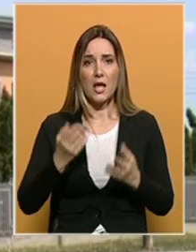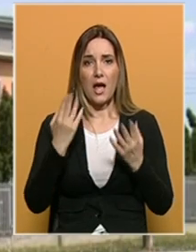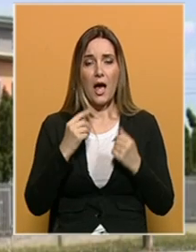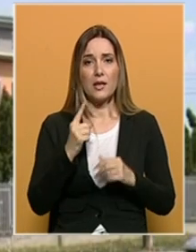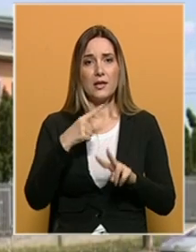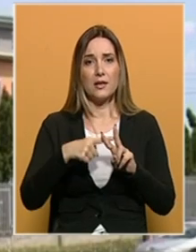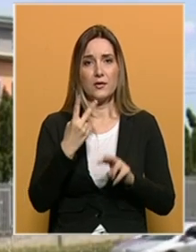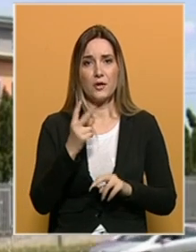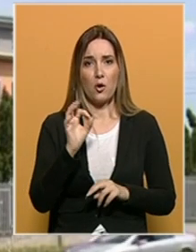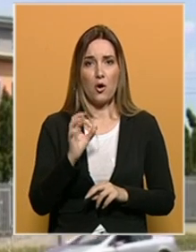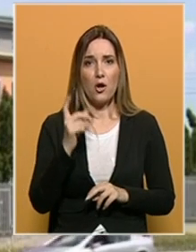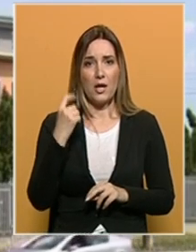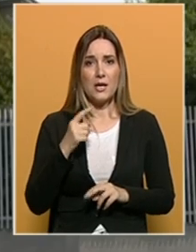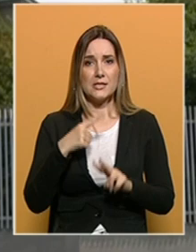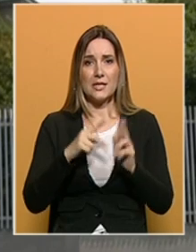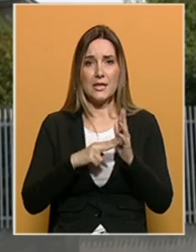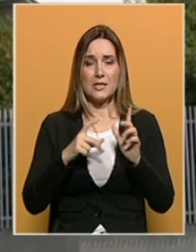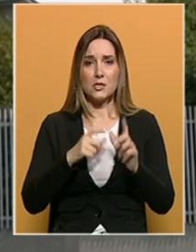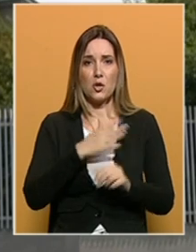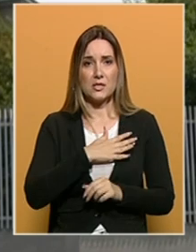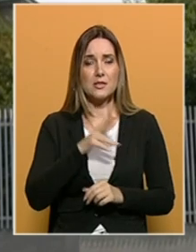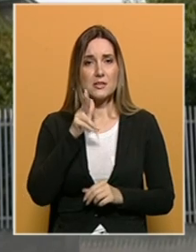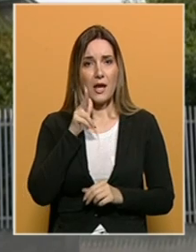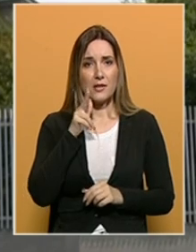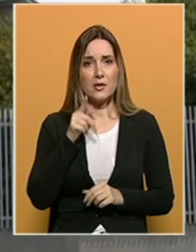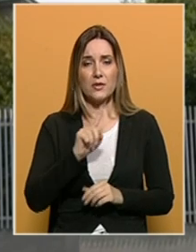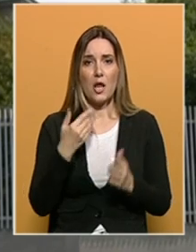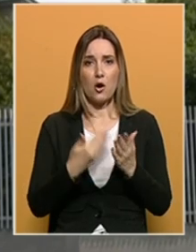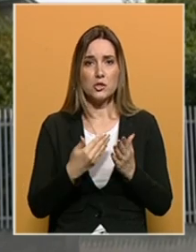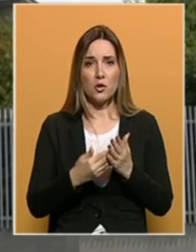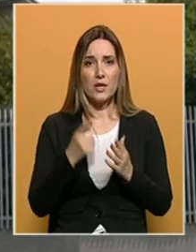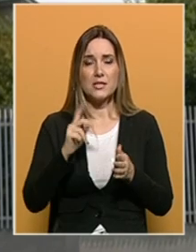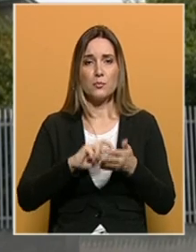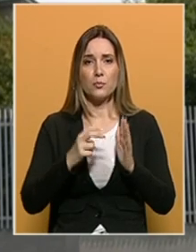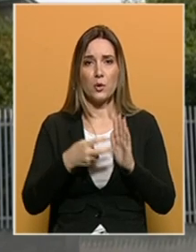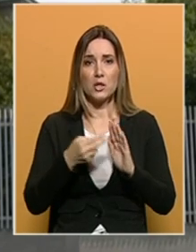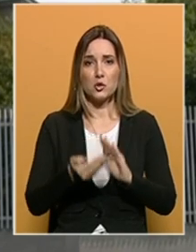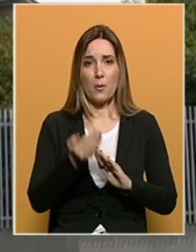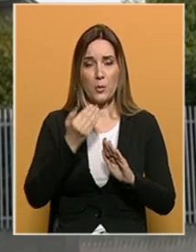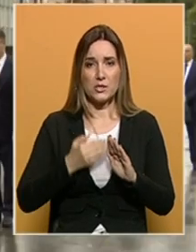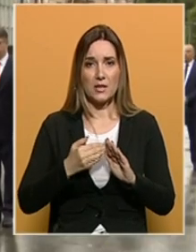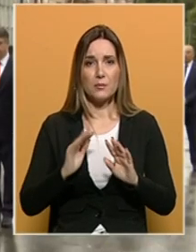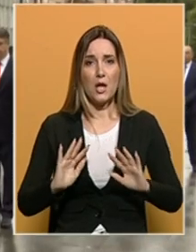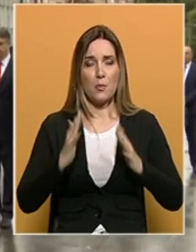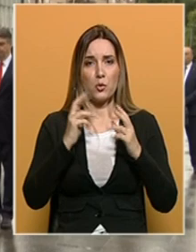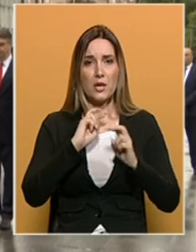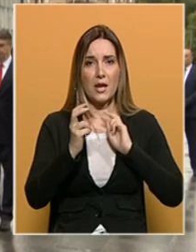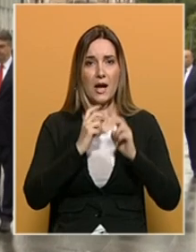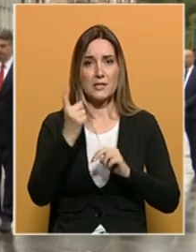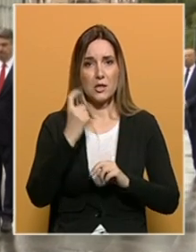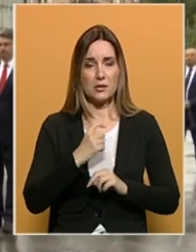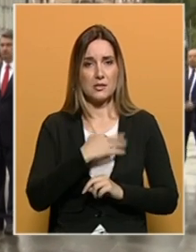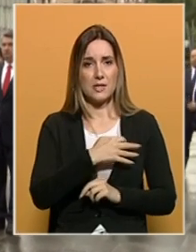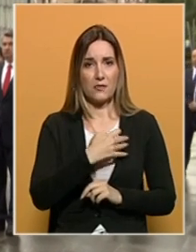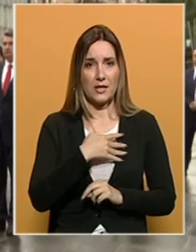i HVO. Iz HNS-a ocjenjuju da je zahtjev Jalov neosnovan i sa političkom pozadinom. Burne reakcije dolaze